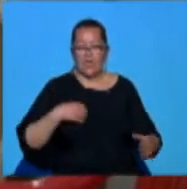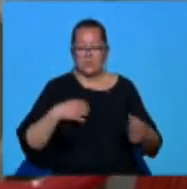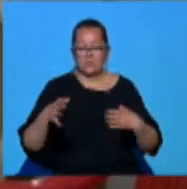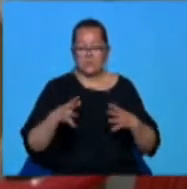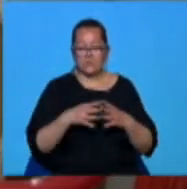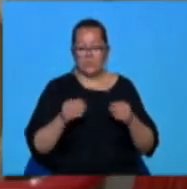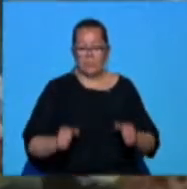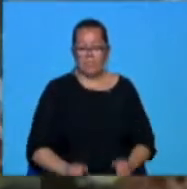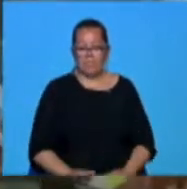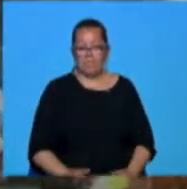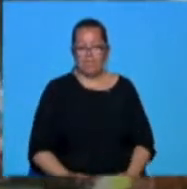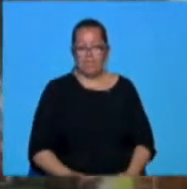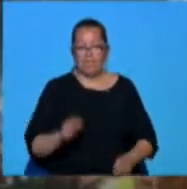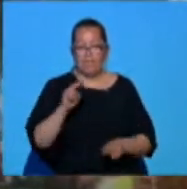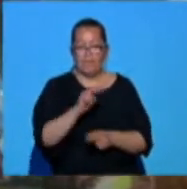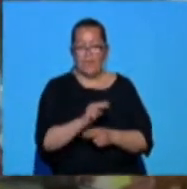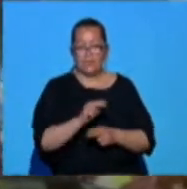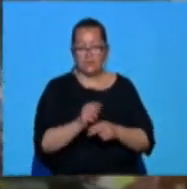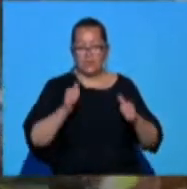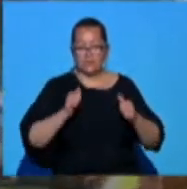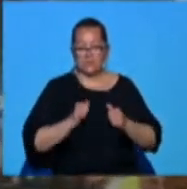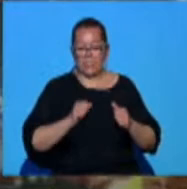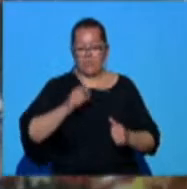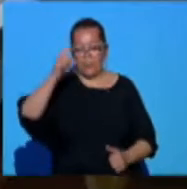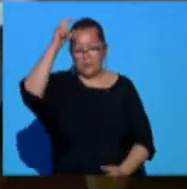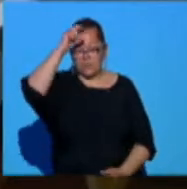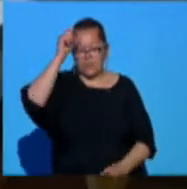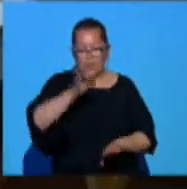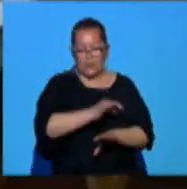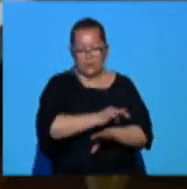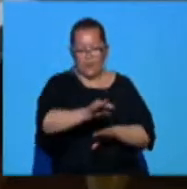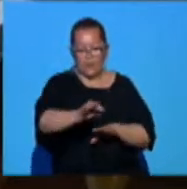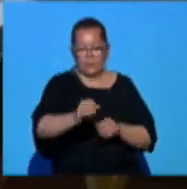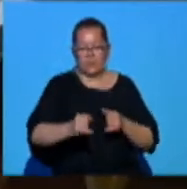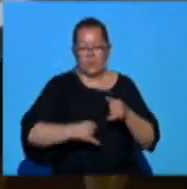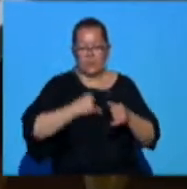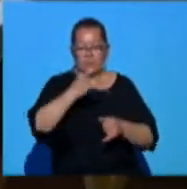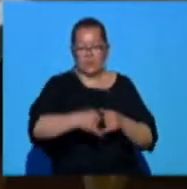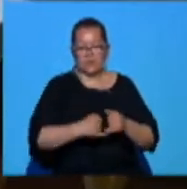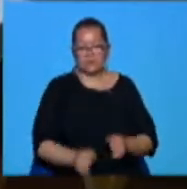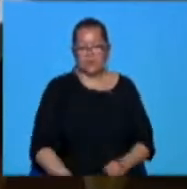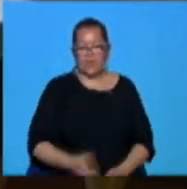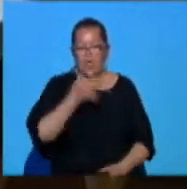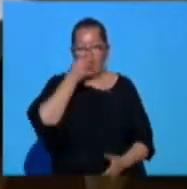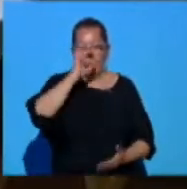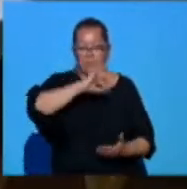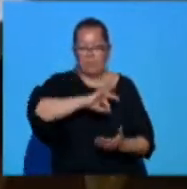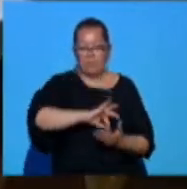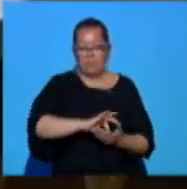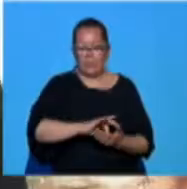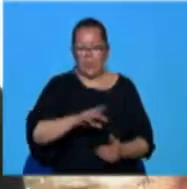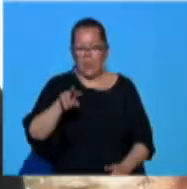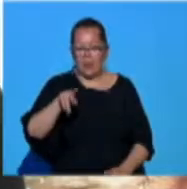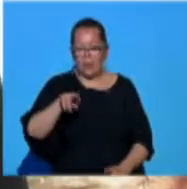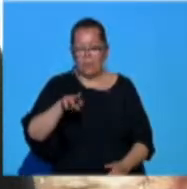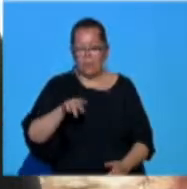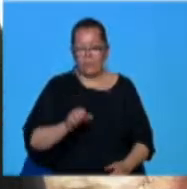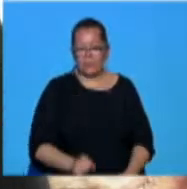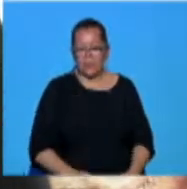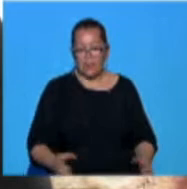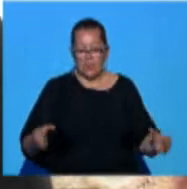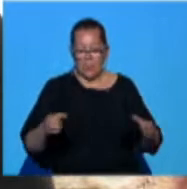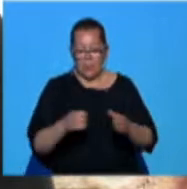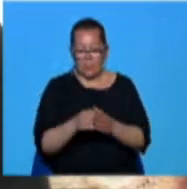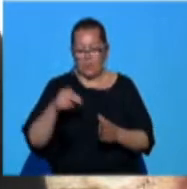putea participa la o tabără asemănătoare în Turcia, datorită unui proiect internațional. Am propus înfrățirea între